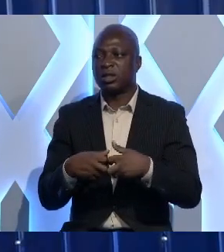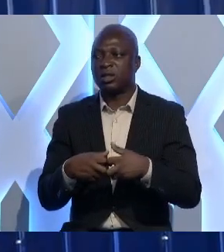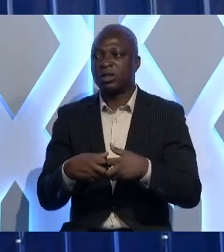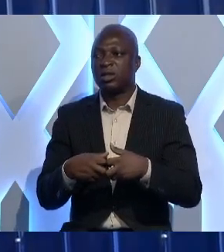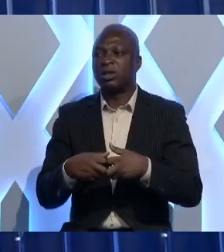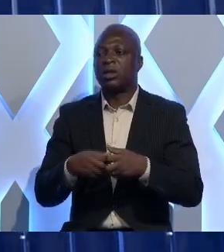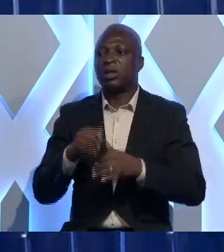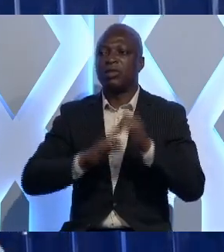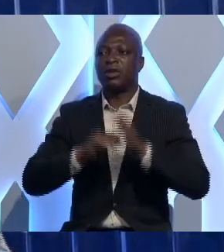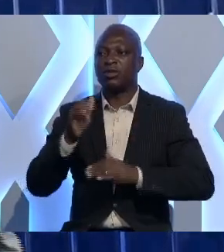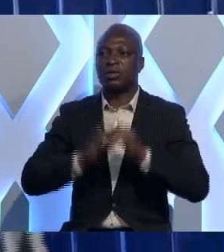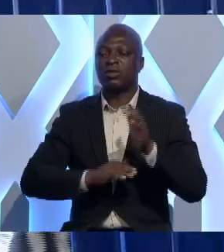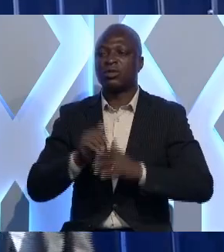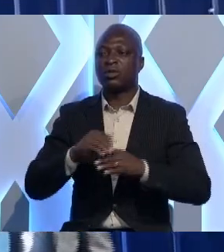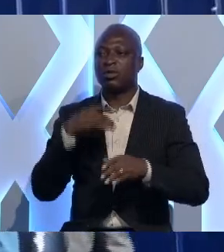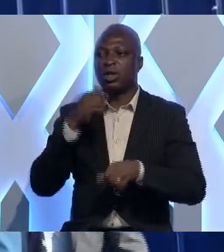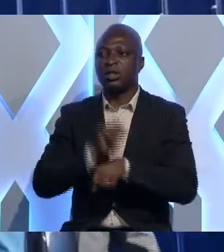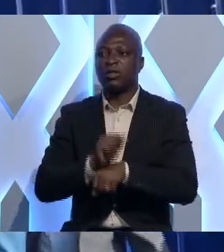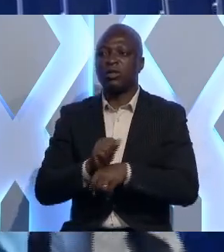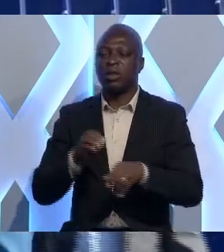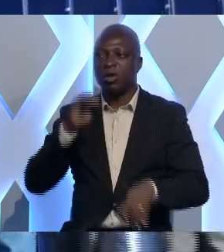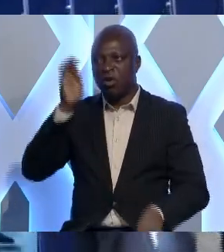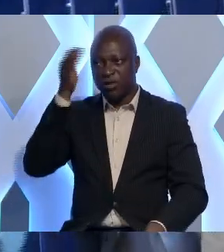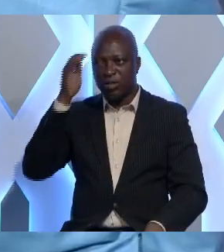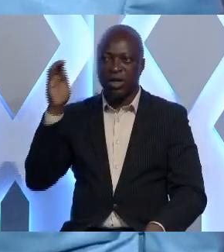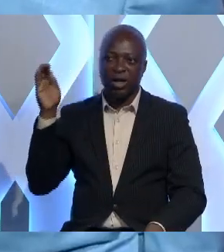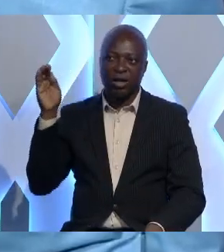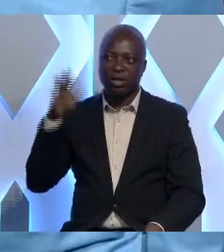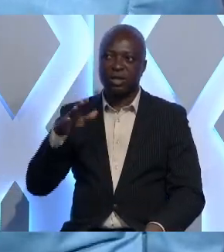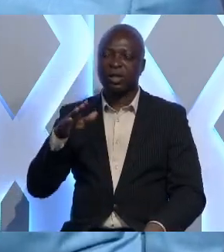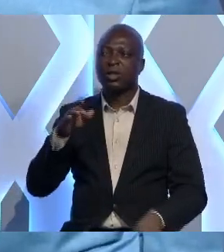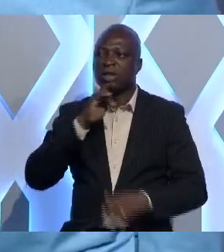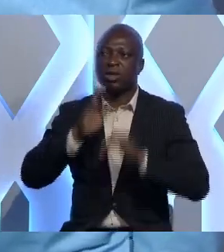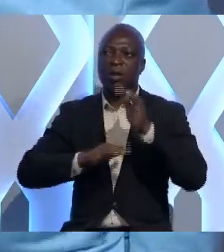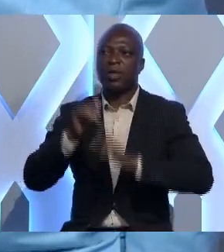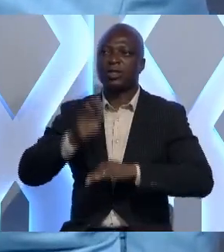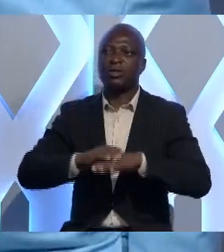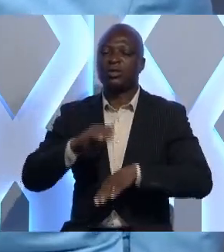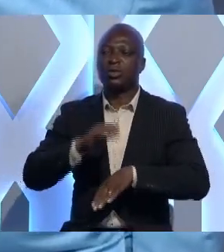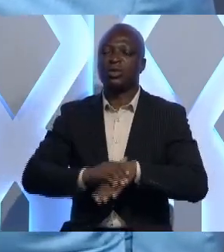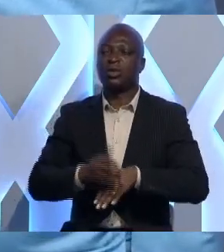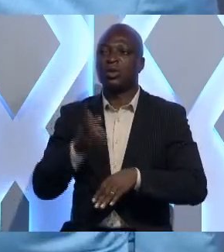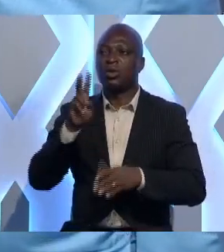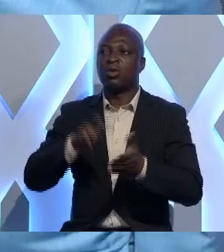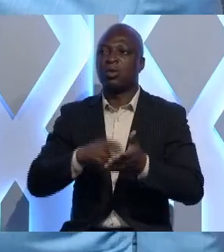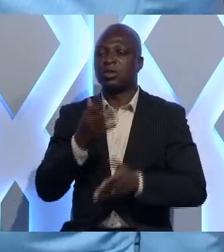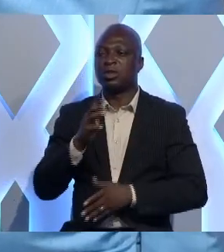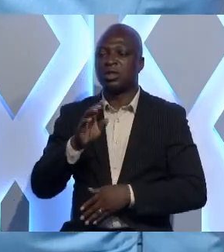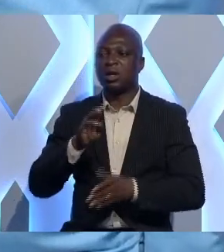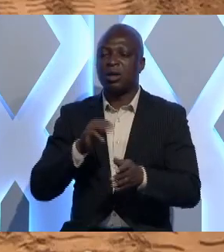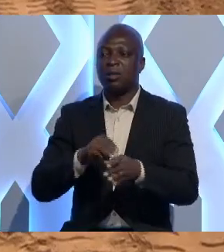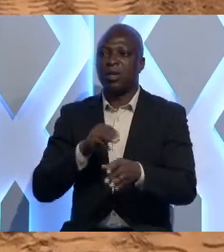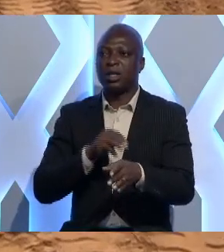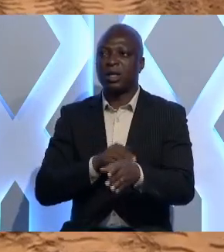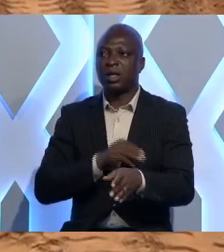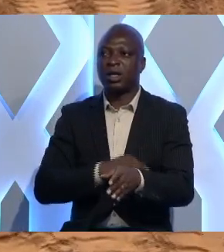L'infrastructure dont les travaux viennent d'être officiellement lancés sera bâtie sur 2500 m2 sur ce site de l